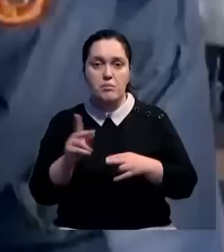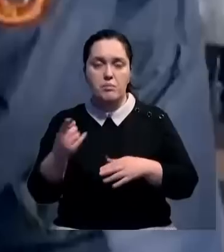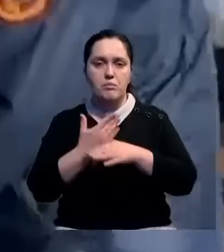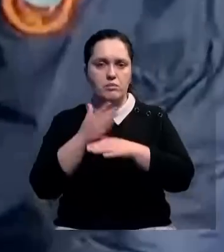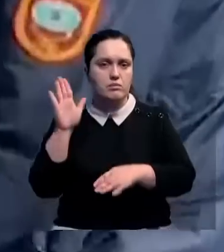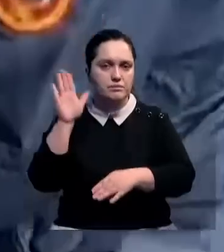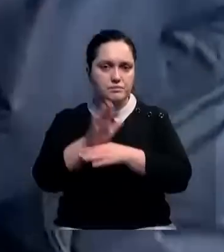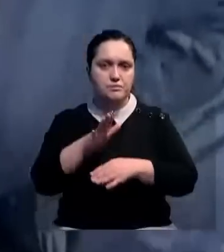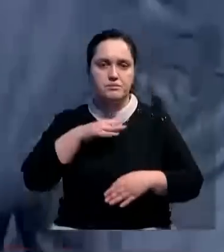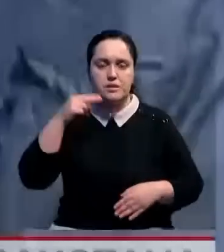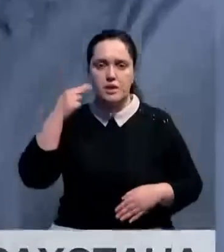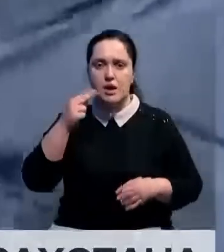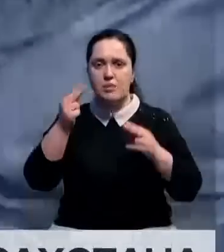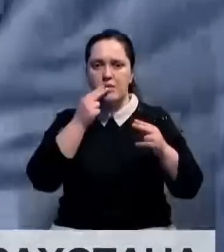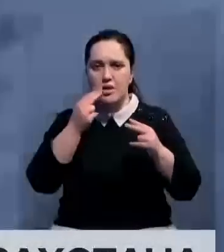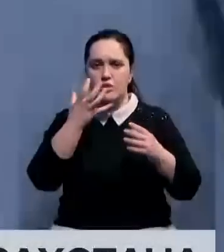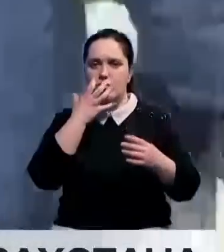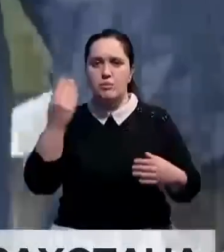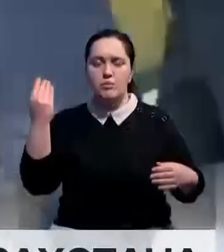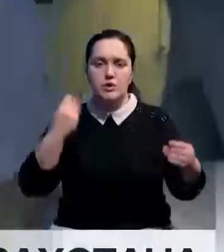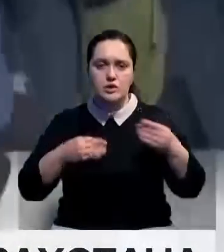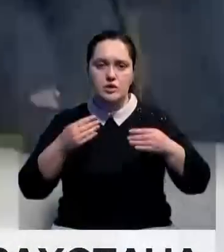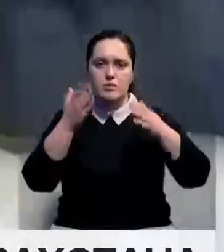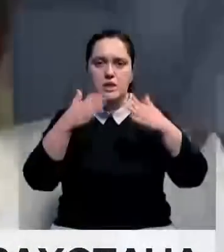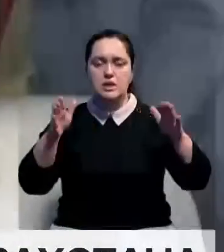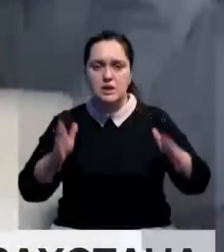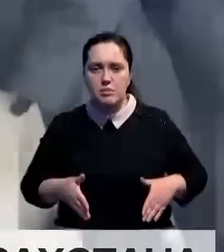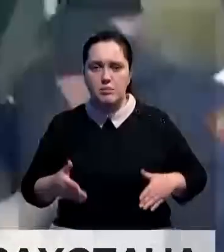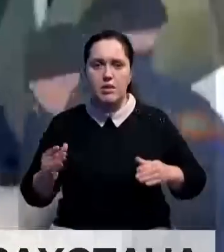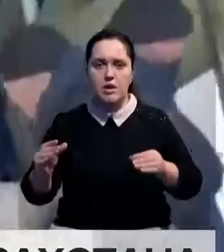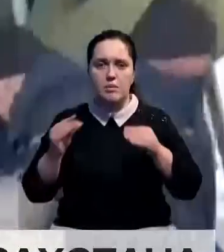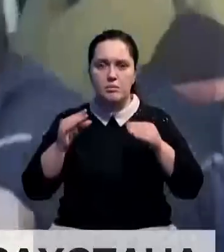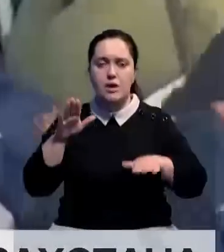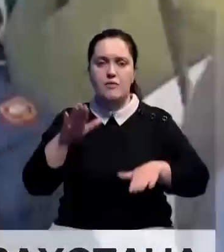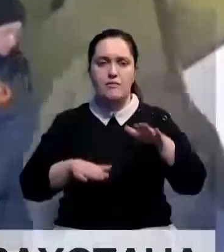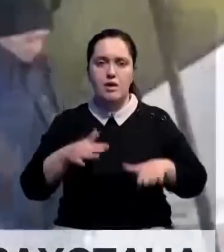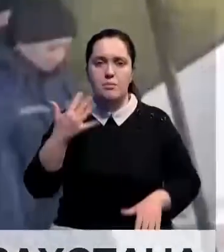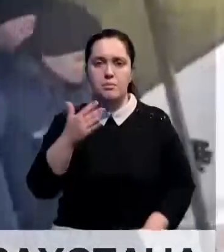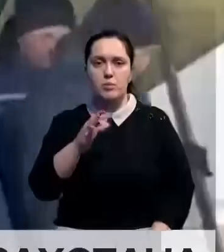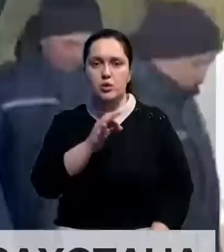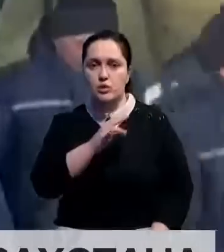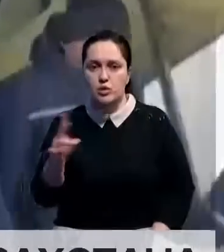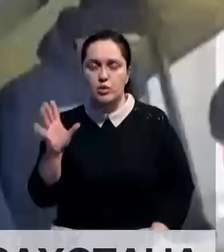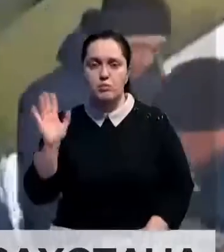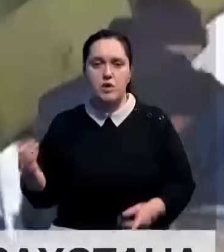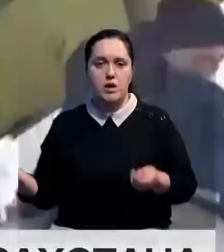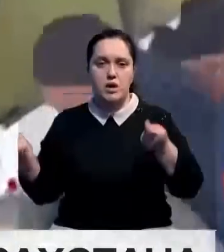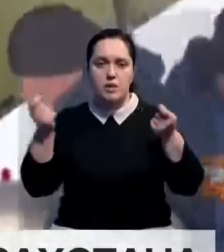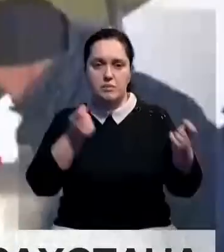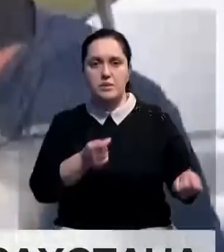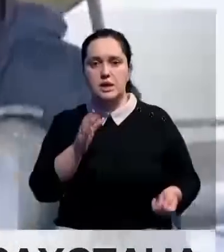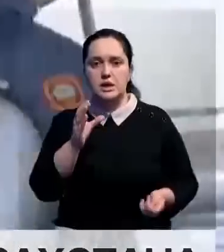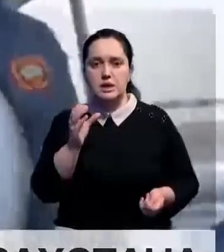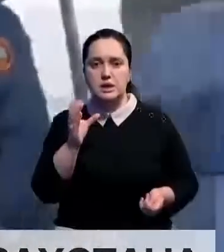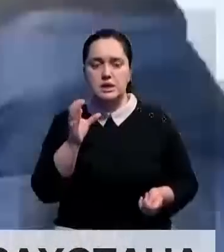помощь оказывается по поручению президента. Продукты, теплая одежда, палатки и постельные принадлежности, все это общим весом в